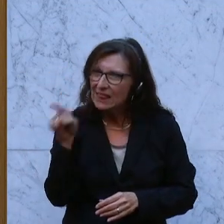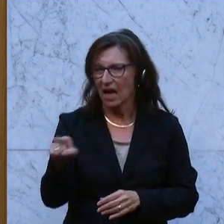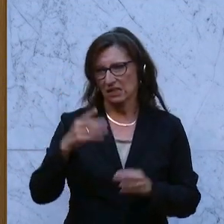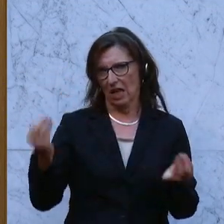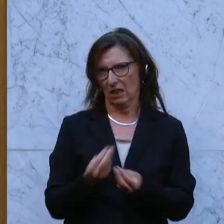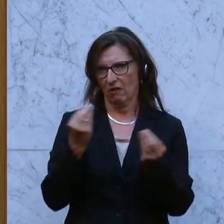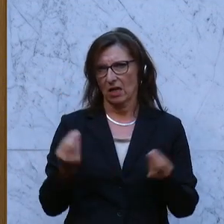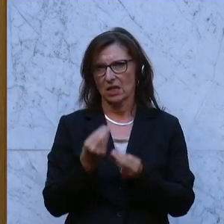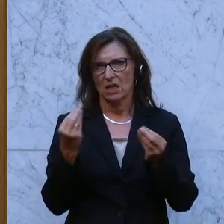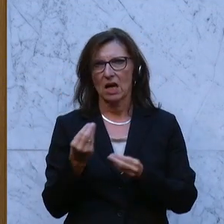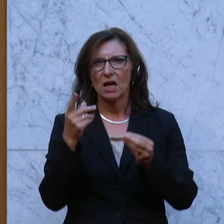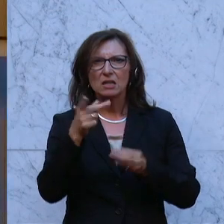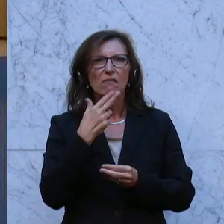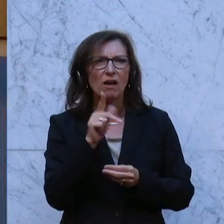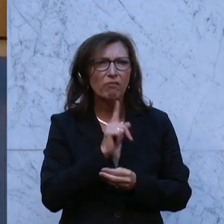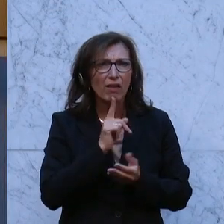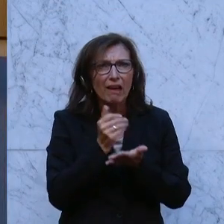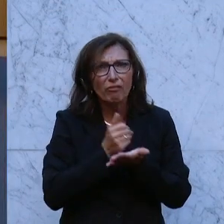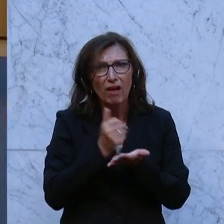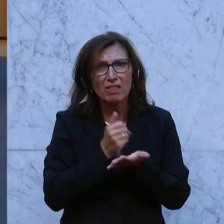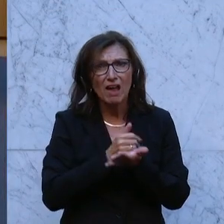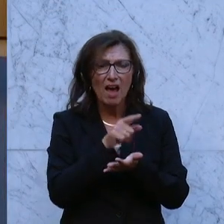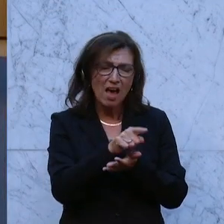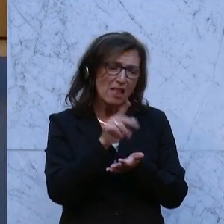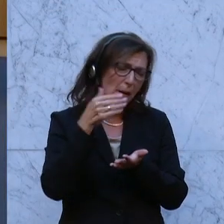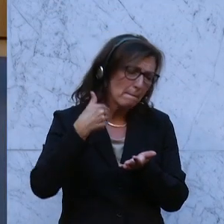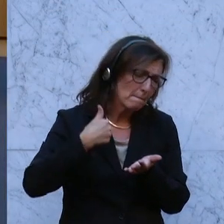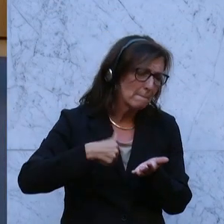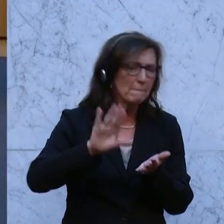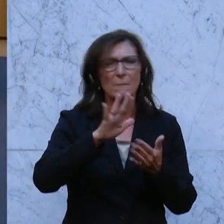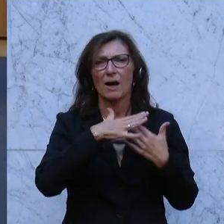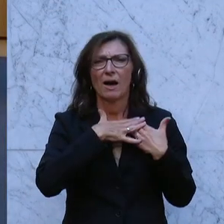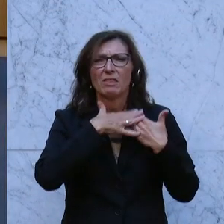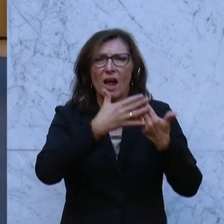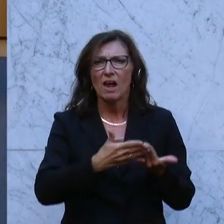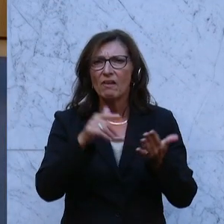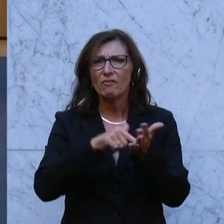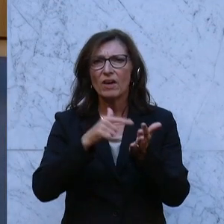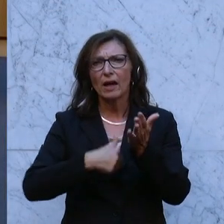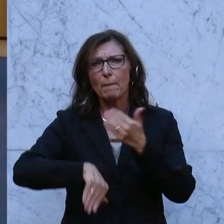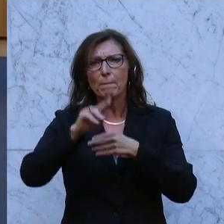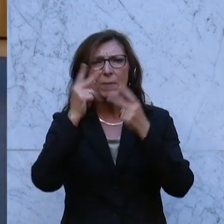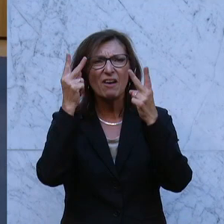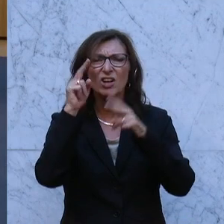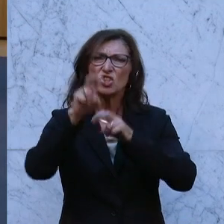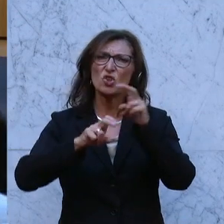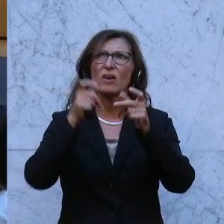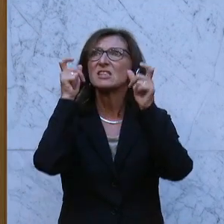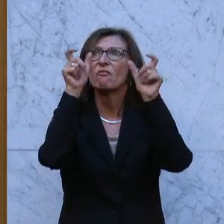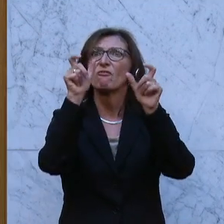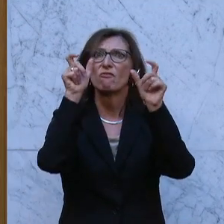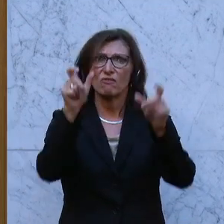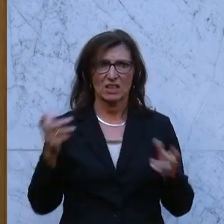würde die kleineren Einkommen stärker entlasten, weil ja die Mehrwertsteuer eine fixe Zahl ist und nicht